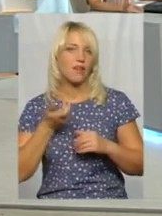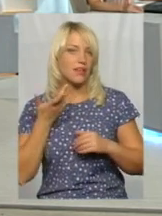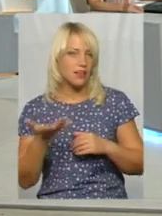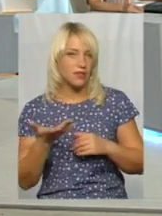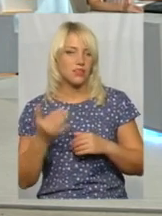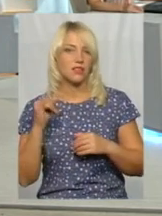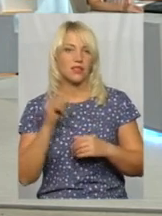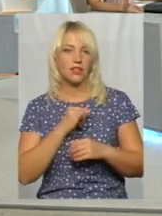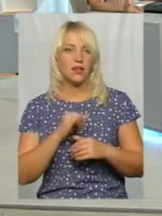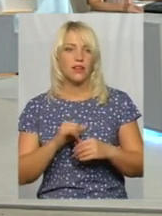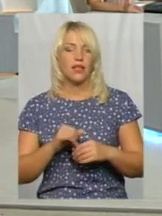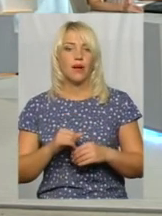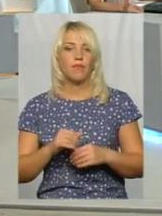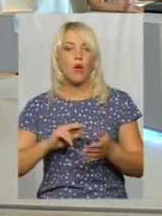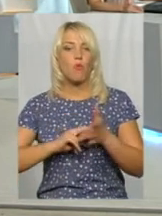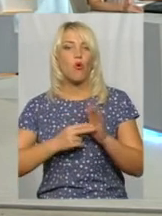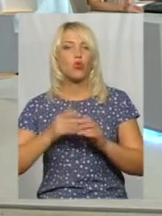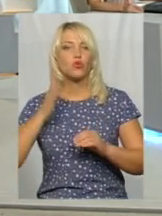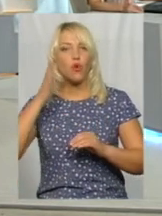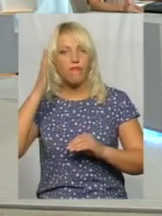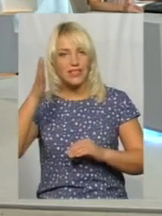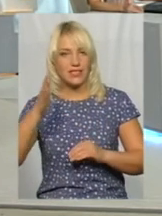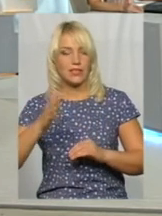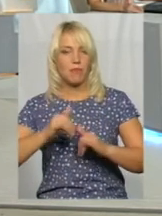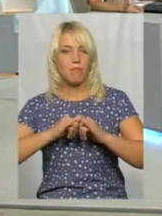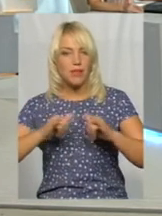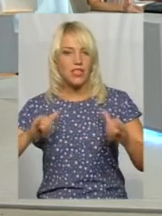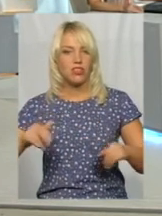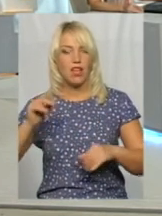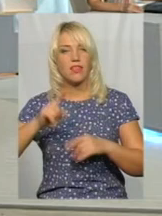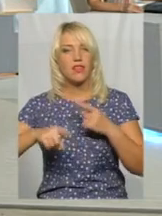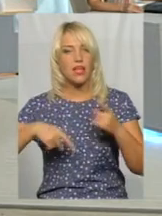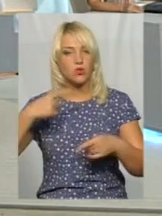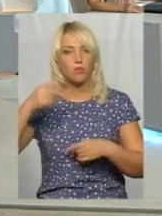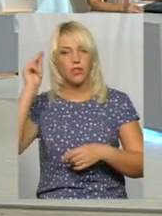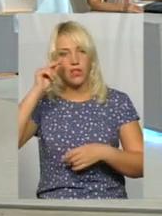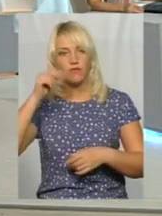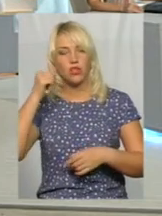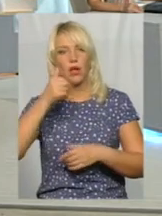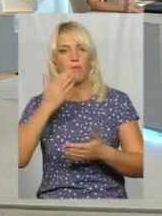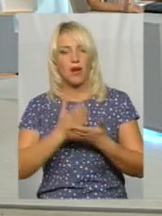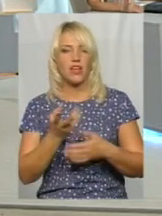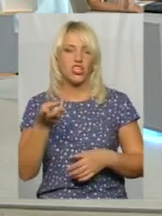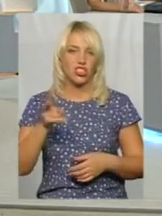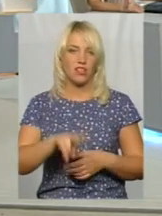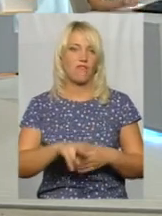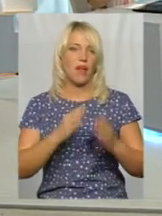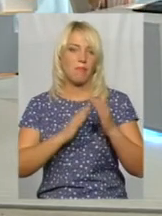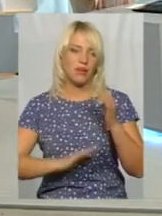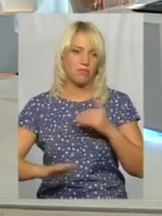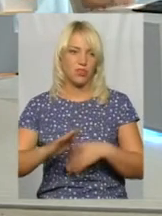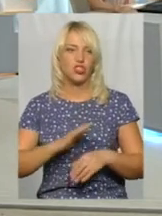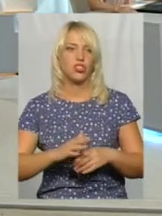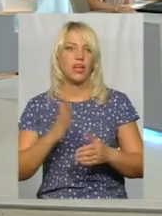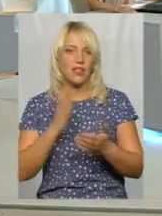І прогнозоване збільшення на наступний навчальний рік. Маю ще два приміщення. Тобто, в принципі,